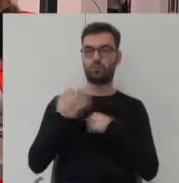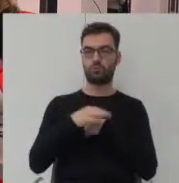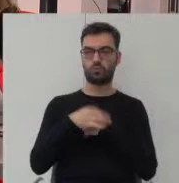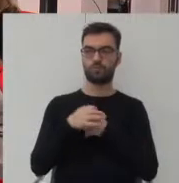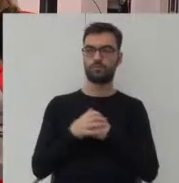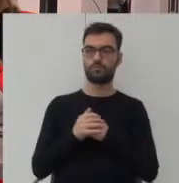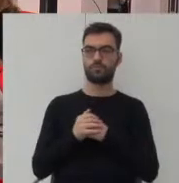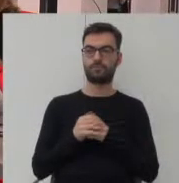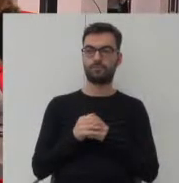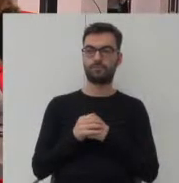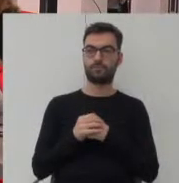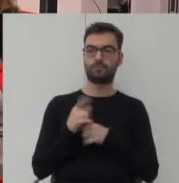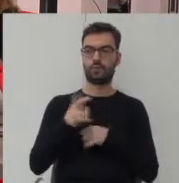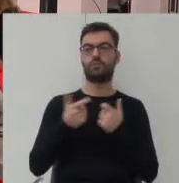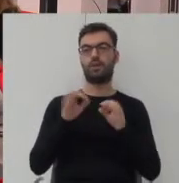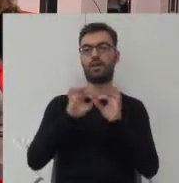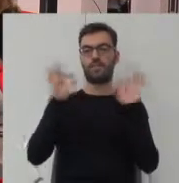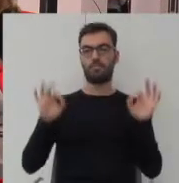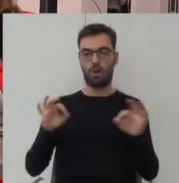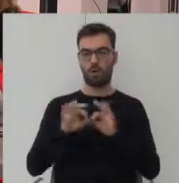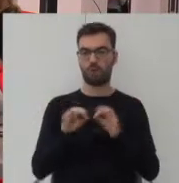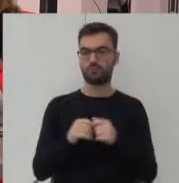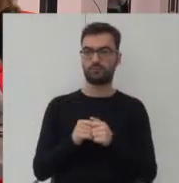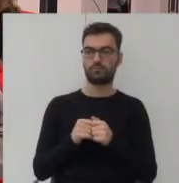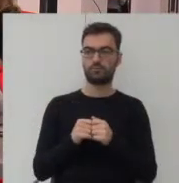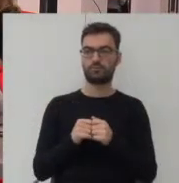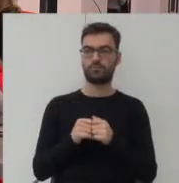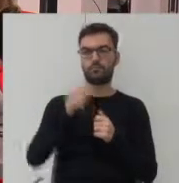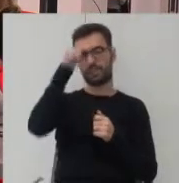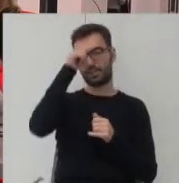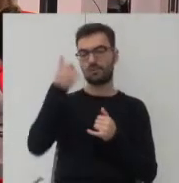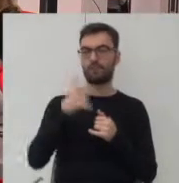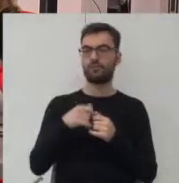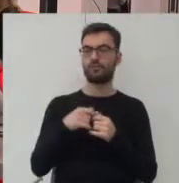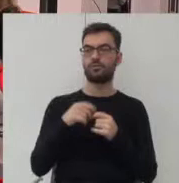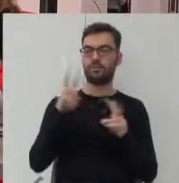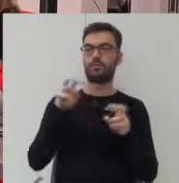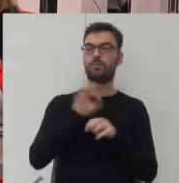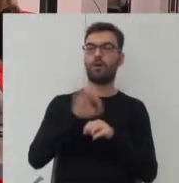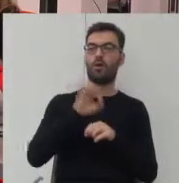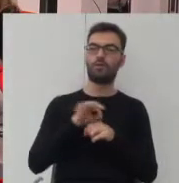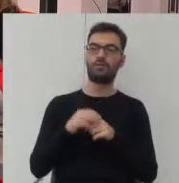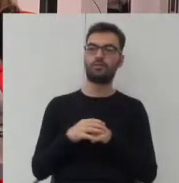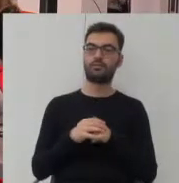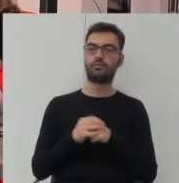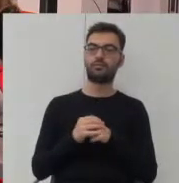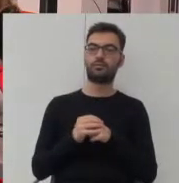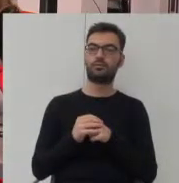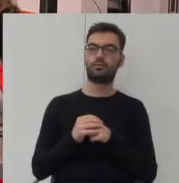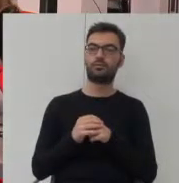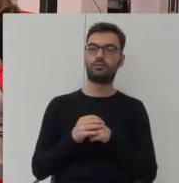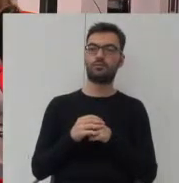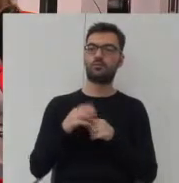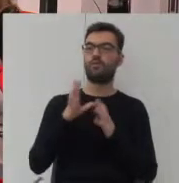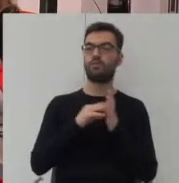tam zrobiłem dyplom, który się nazywał, który to był projekt Zero Energetycznego